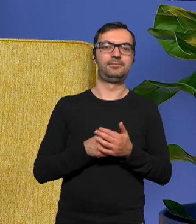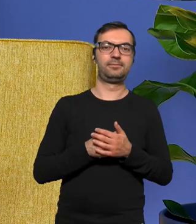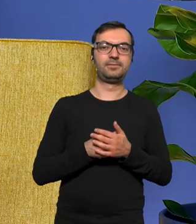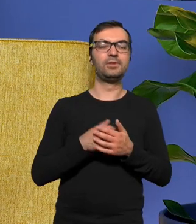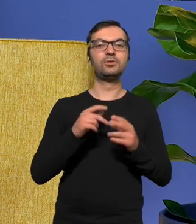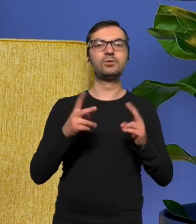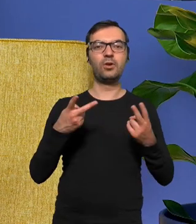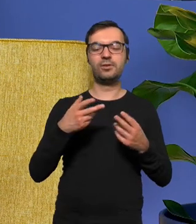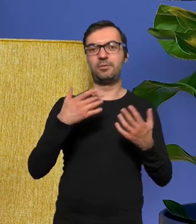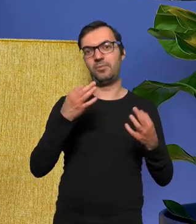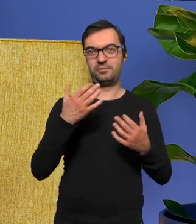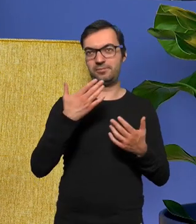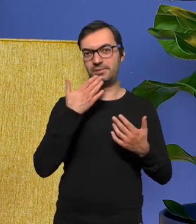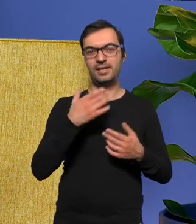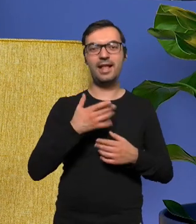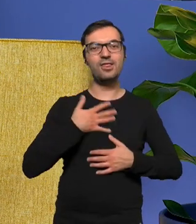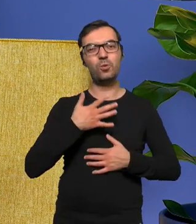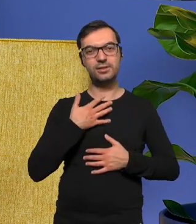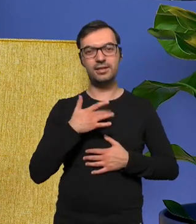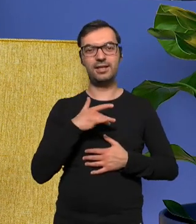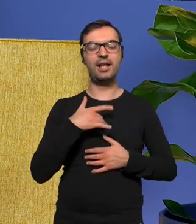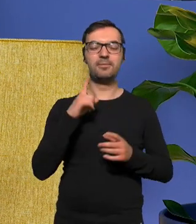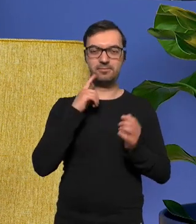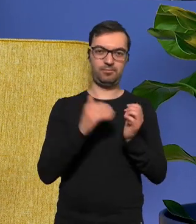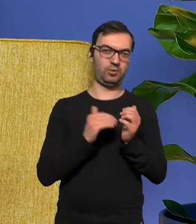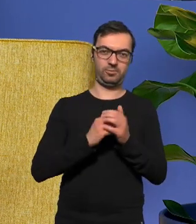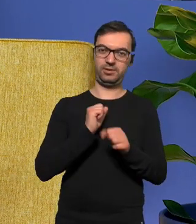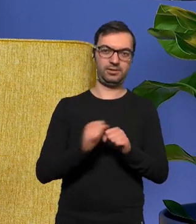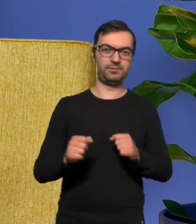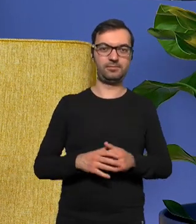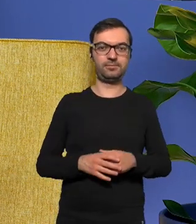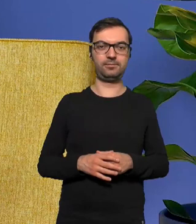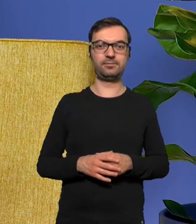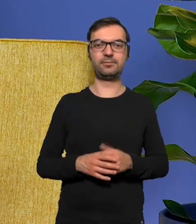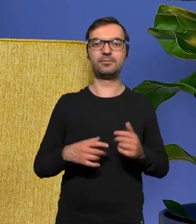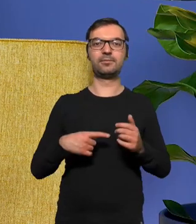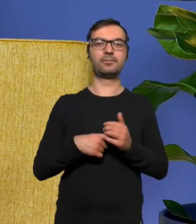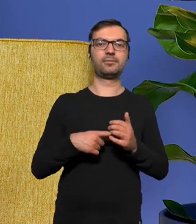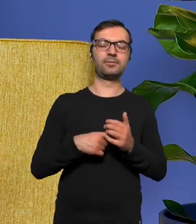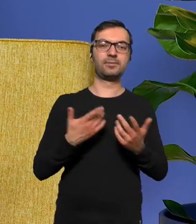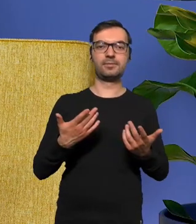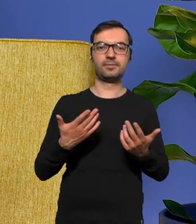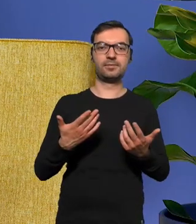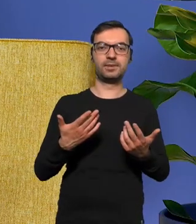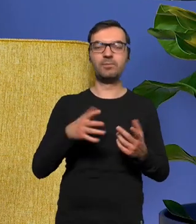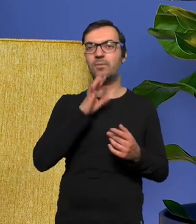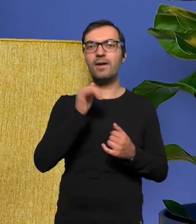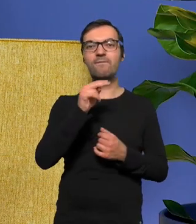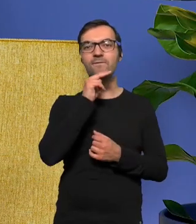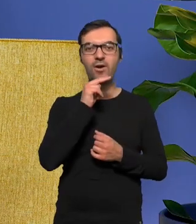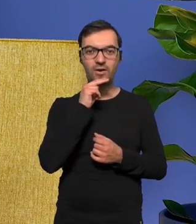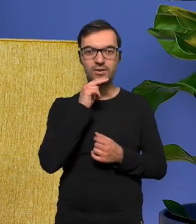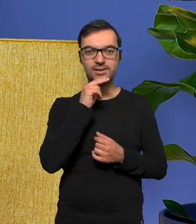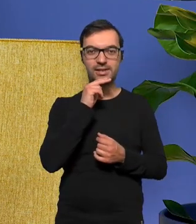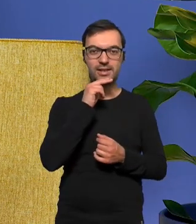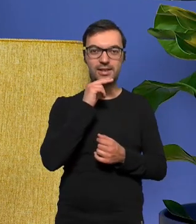wynika z intuicji to jednak jest to potrzebne to jako taki jako taka woda która